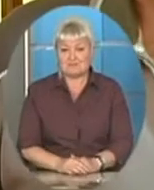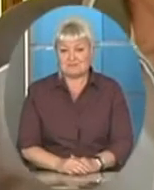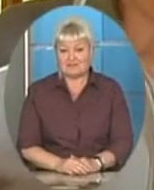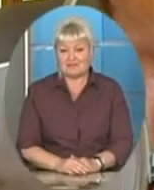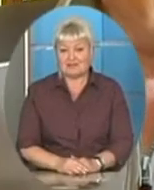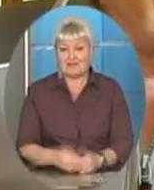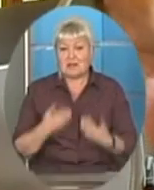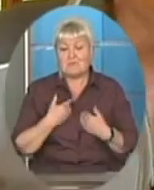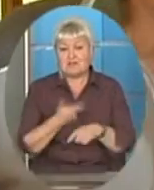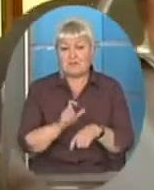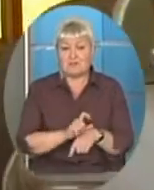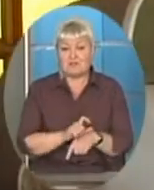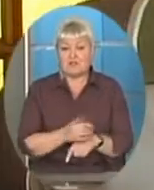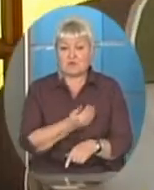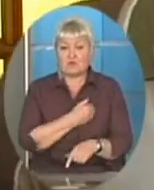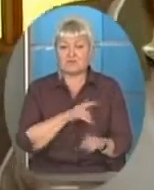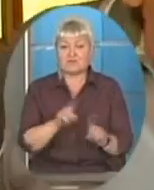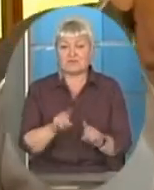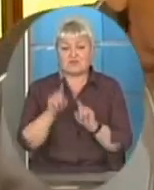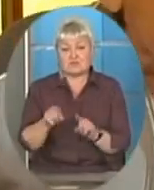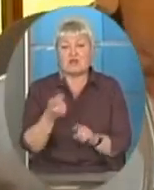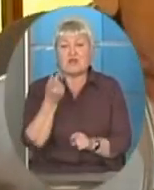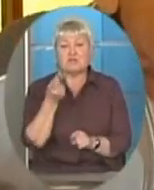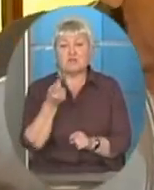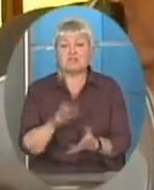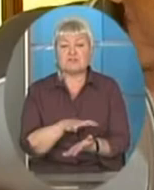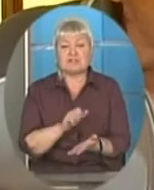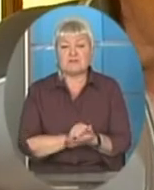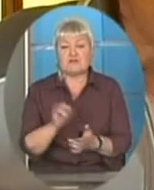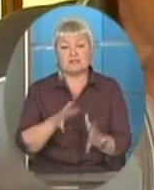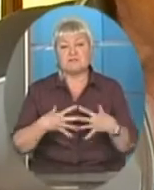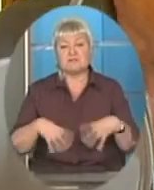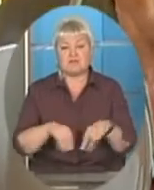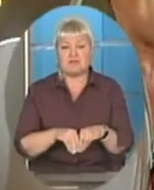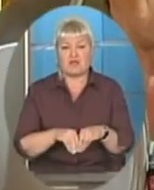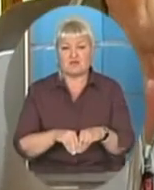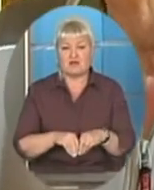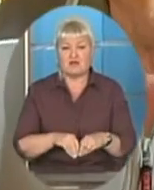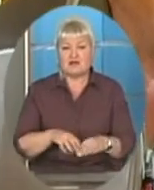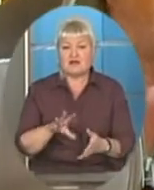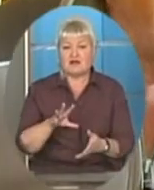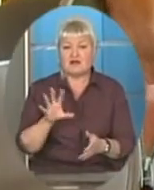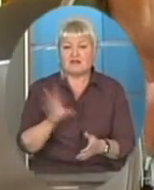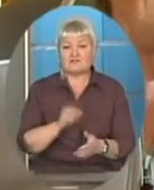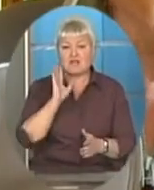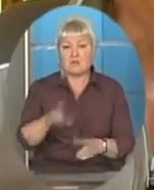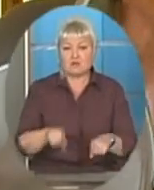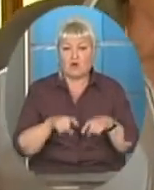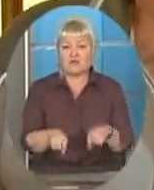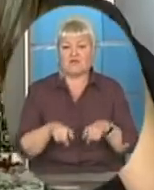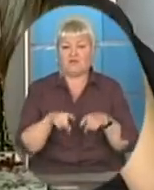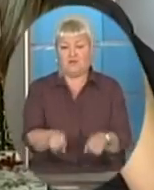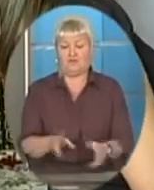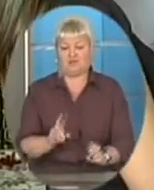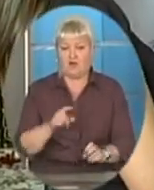Мені би більше хотілося, знаєте, щоб він трохи займався і сім'єю, але все буде, гонив і гонив, як